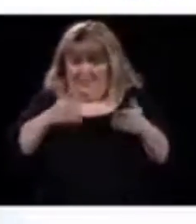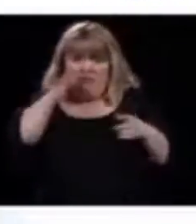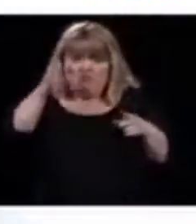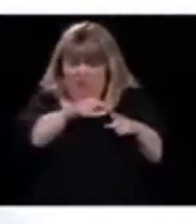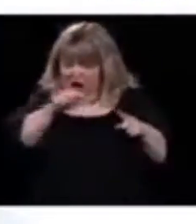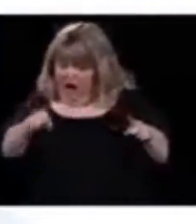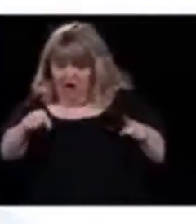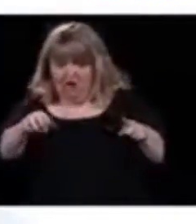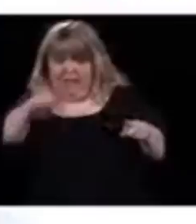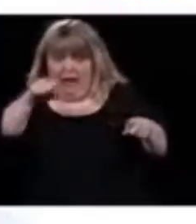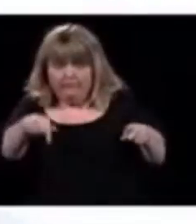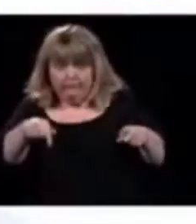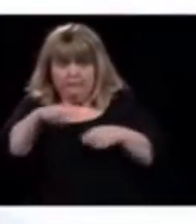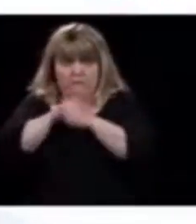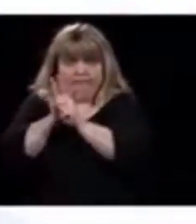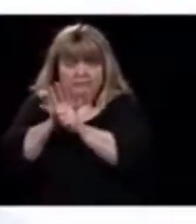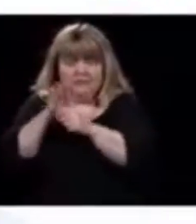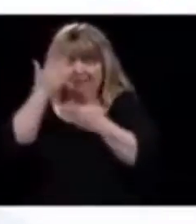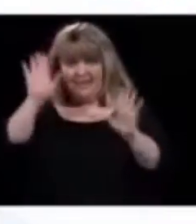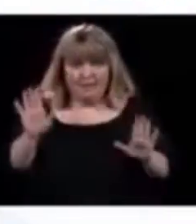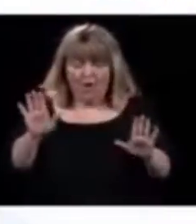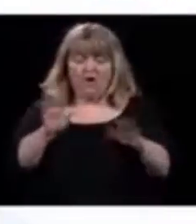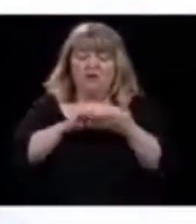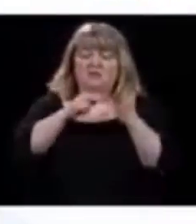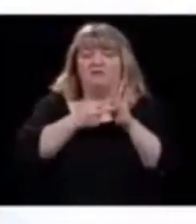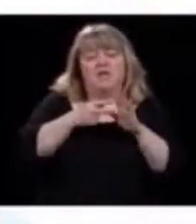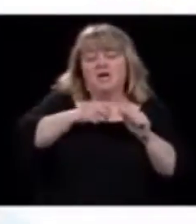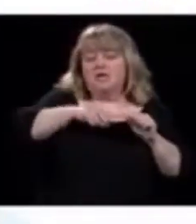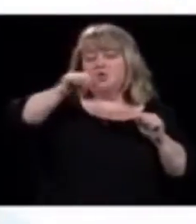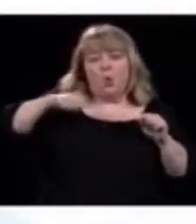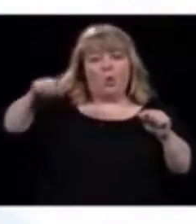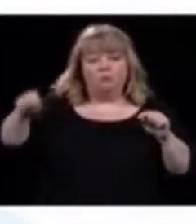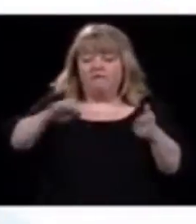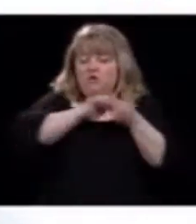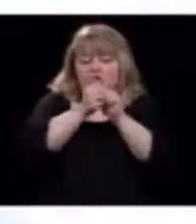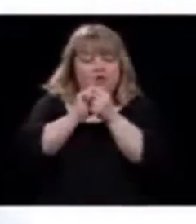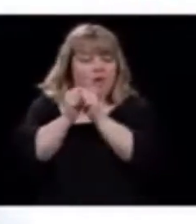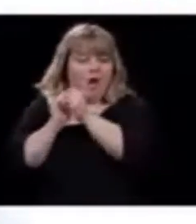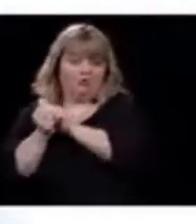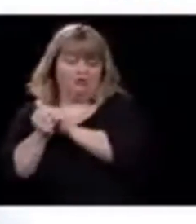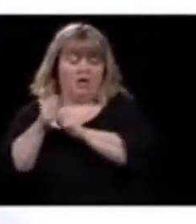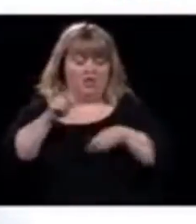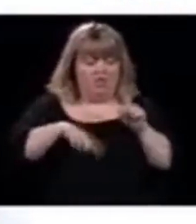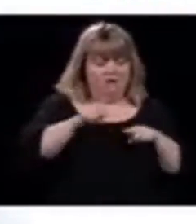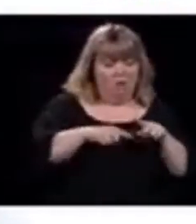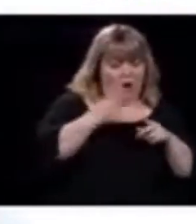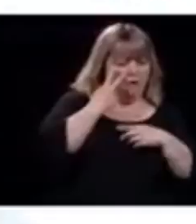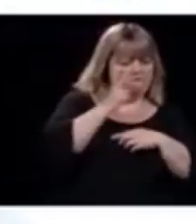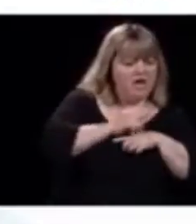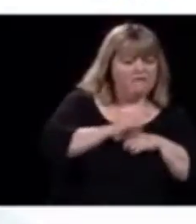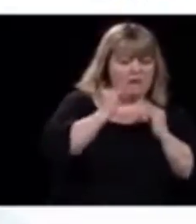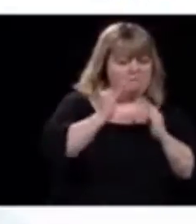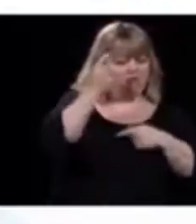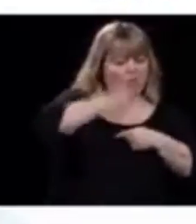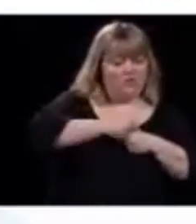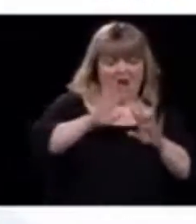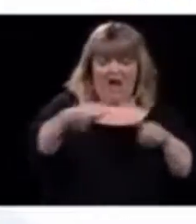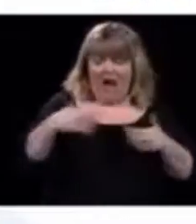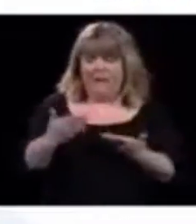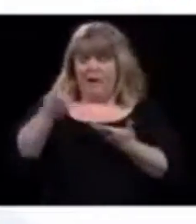venir en rétrospective, là. On va voir des courbes, ce qu'on a mesuré en temps réel, puis des courbes qu'on a eu l'information par après.